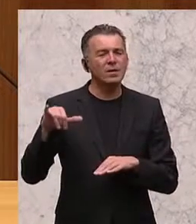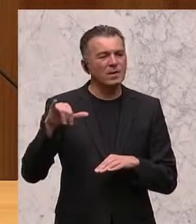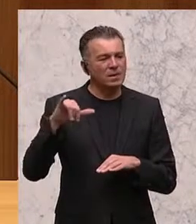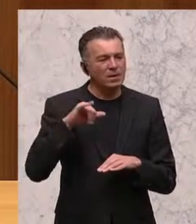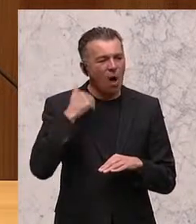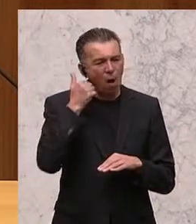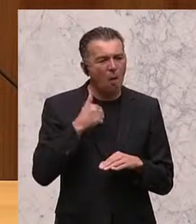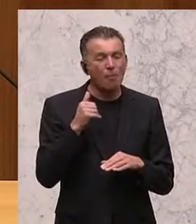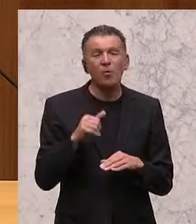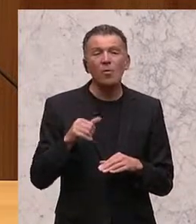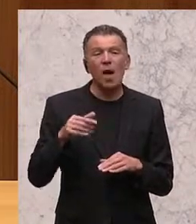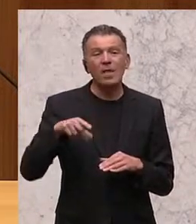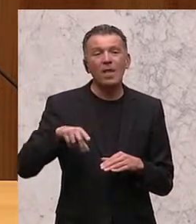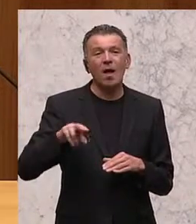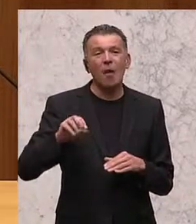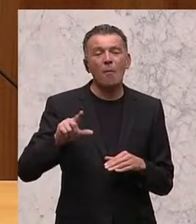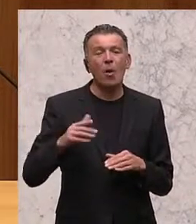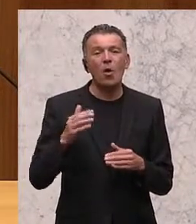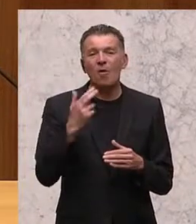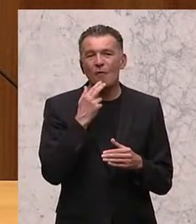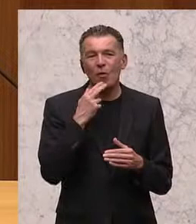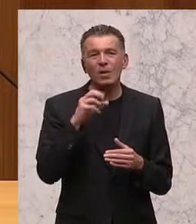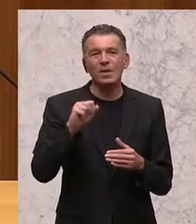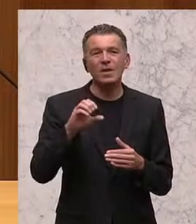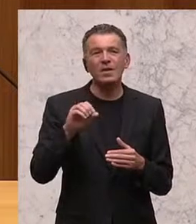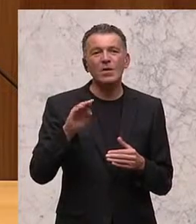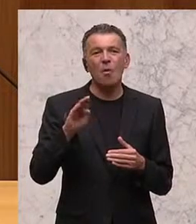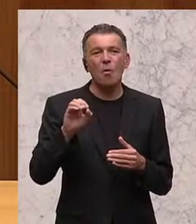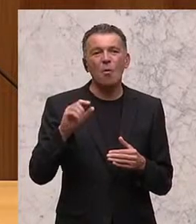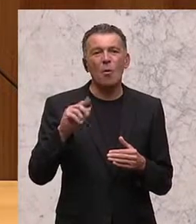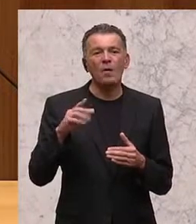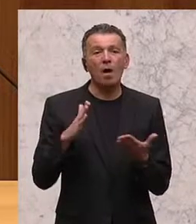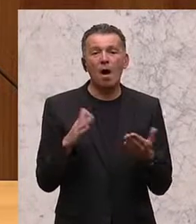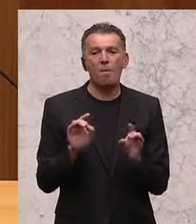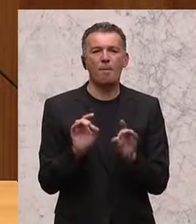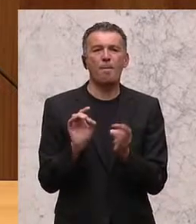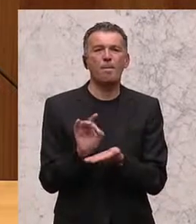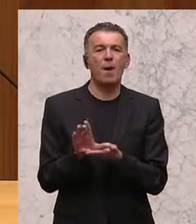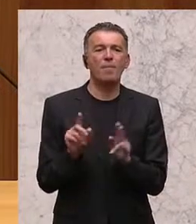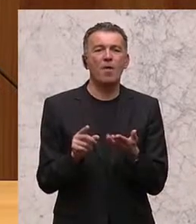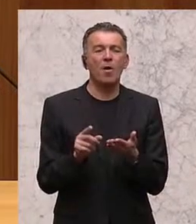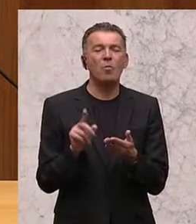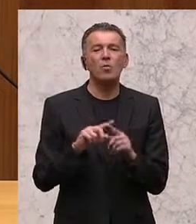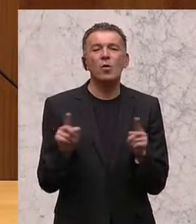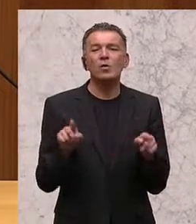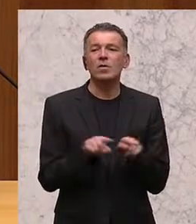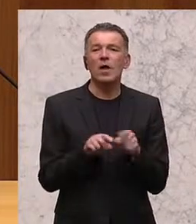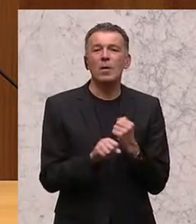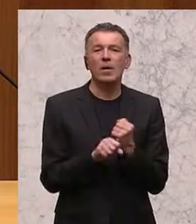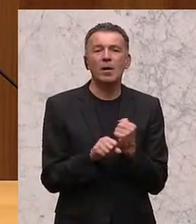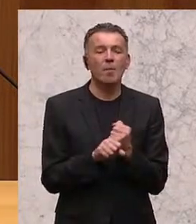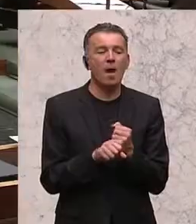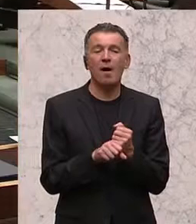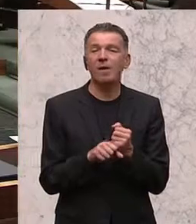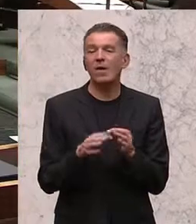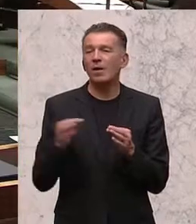den Sobotka loswerden wollte, weil er sonst wahrscheinlich in Niederösterreich dasselbe gemacht hat wie hier. Der war heilfroh, dass der in